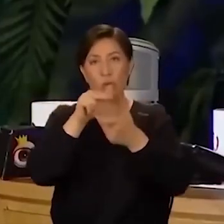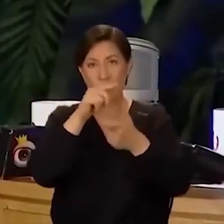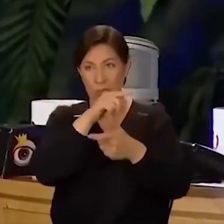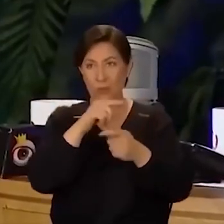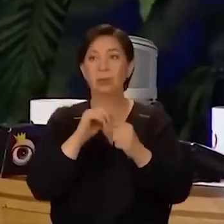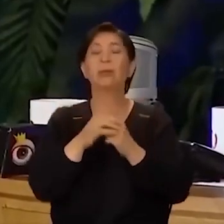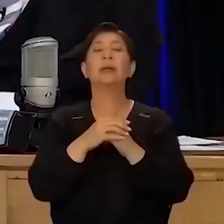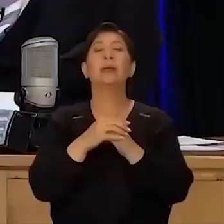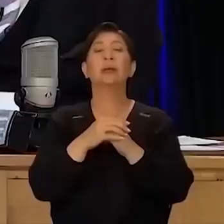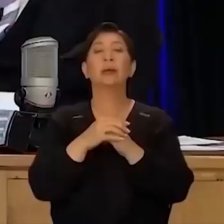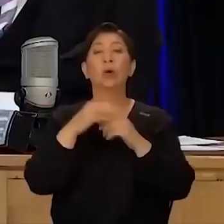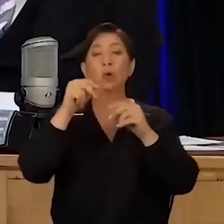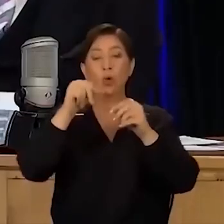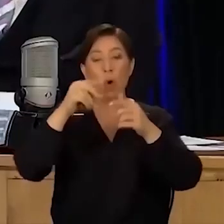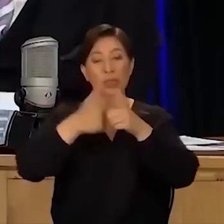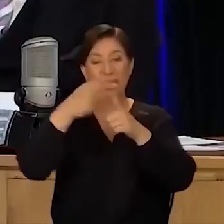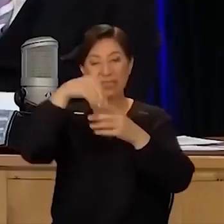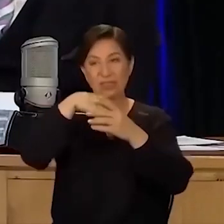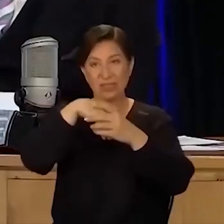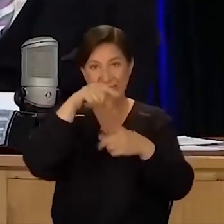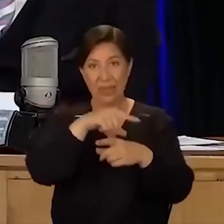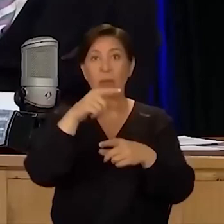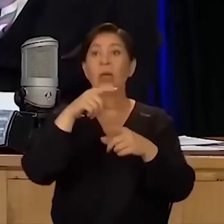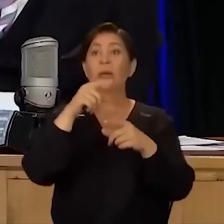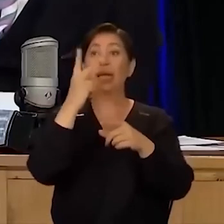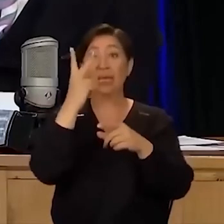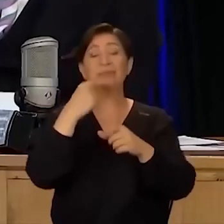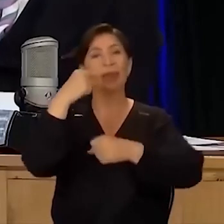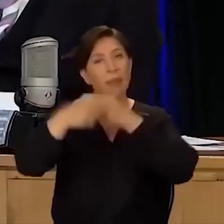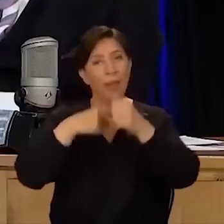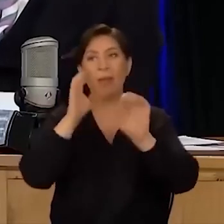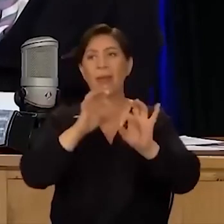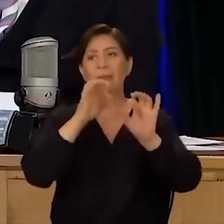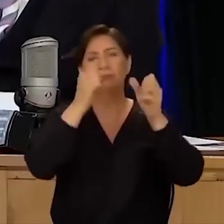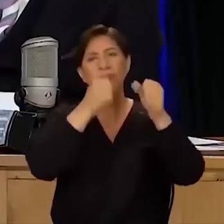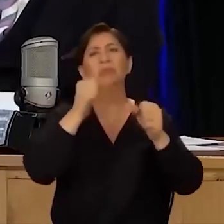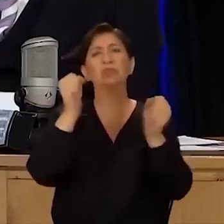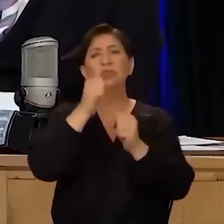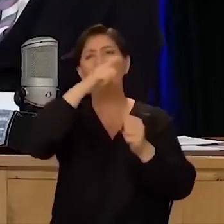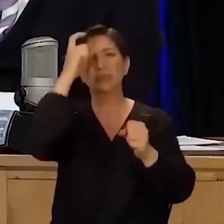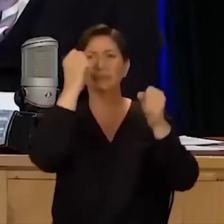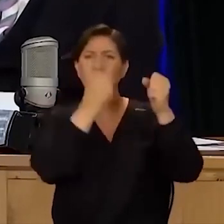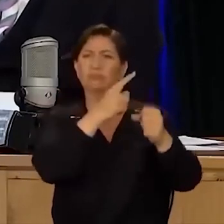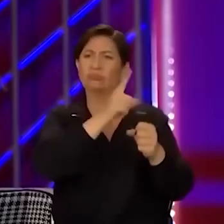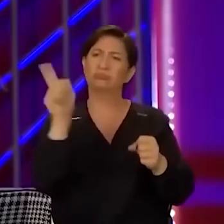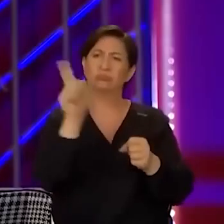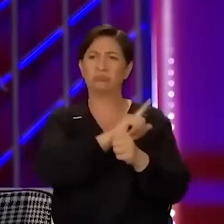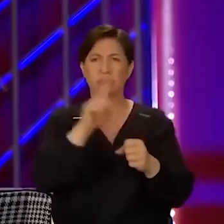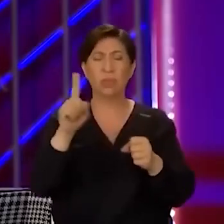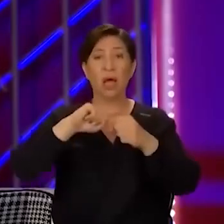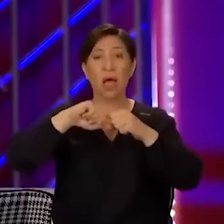Yalıkavak'tan söylüyor. Türk Bükük'ün de, Kum Otel'in içinde People. Ama Türk Bükük'ün de, İki sezondur. Hem kış hem yaz. Tıka basa doluyor. Evet,